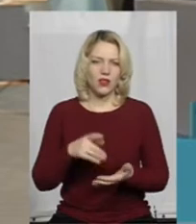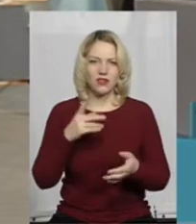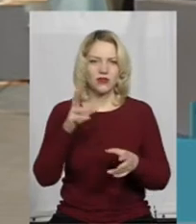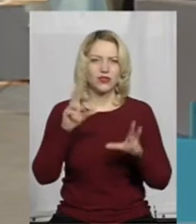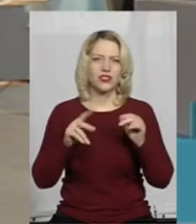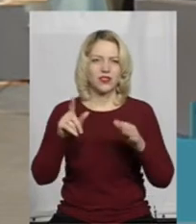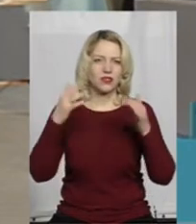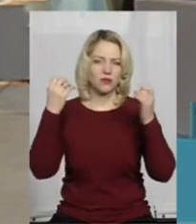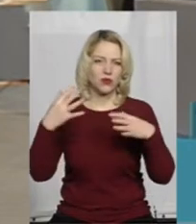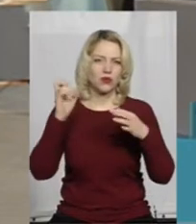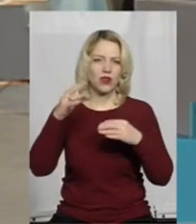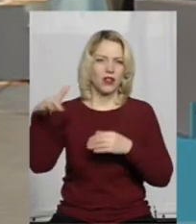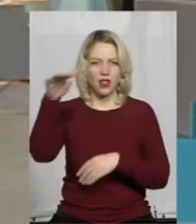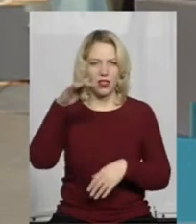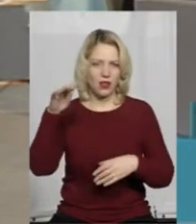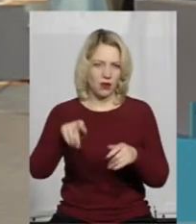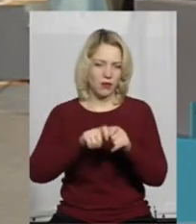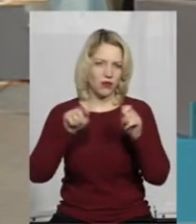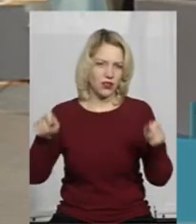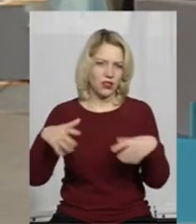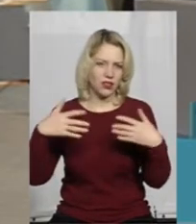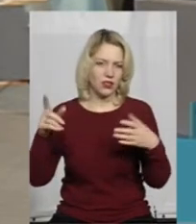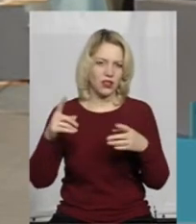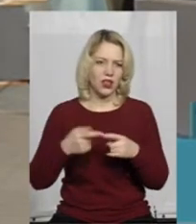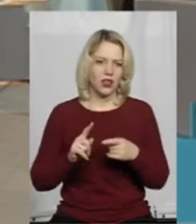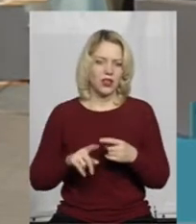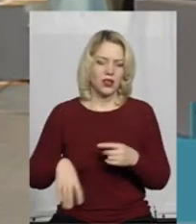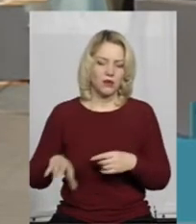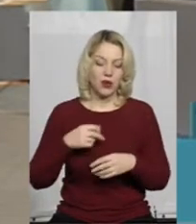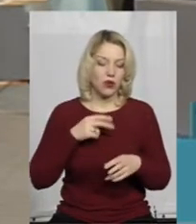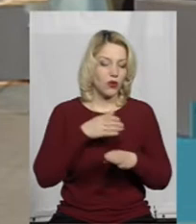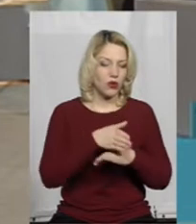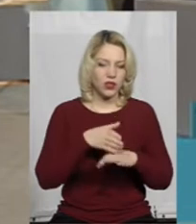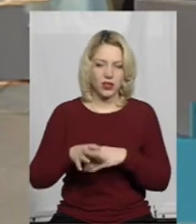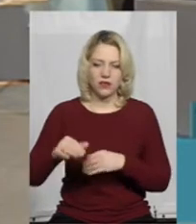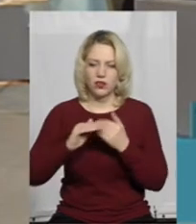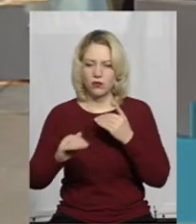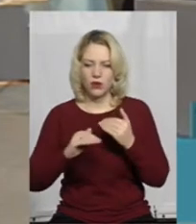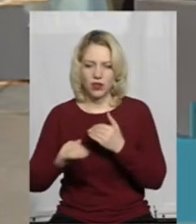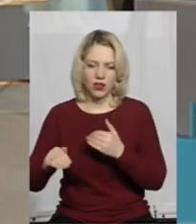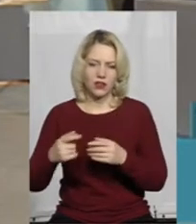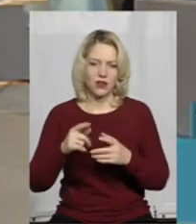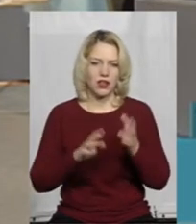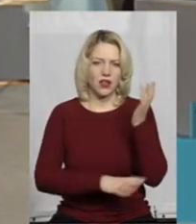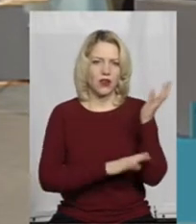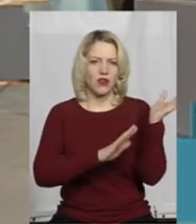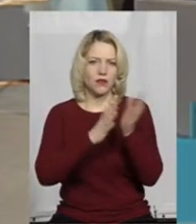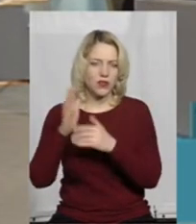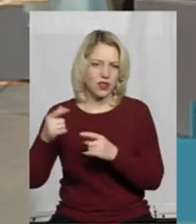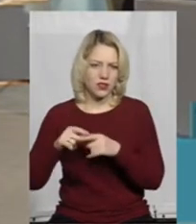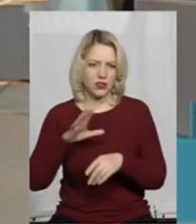там немає належного утримання. Ми ходили, обходили майже всю кам'янку, всі посадки, всі поля, всі городи. Відтоги ми знайшли